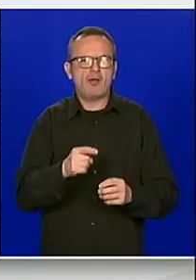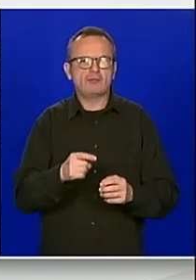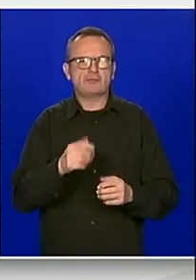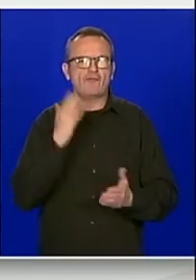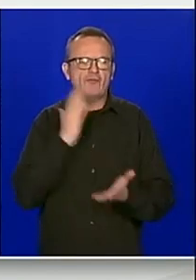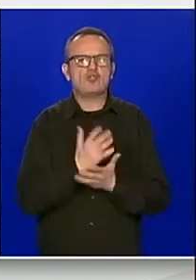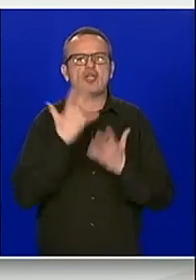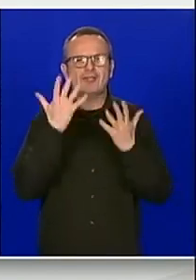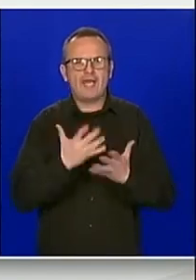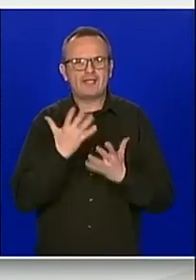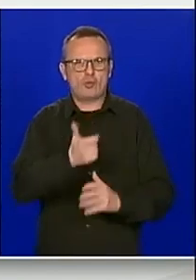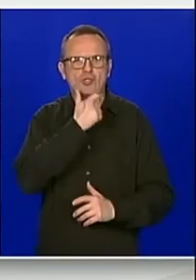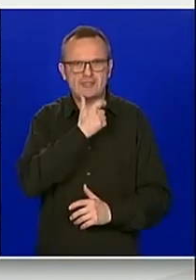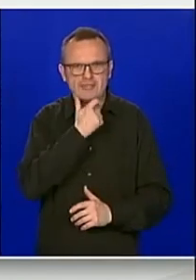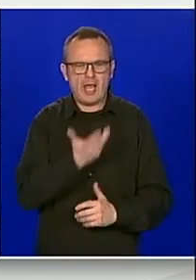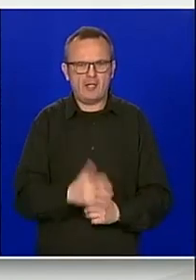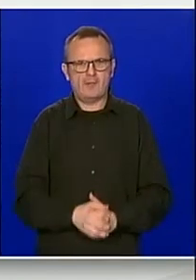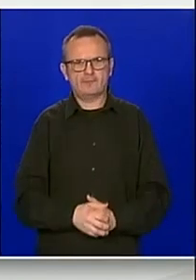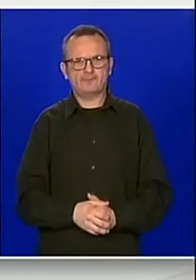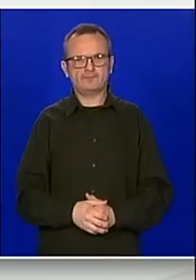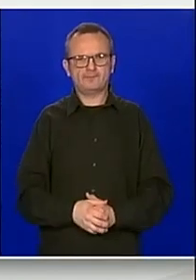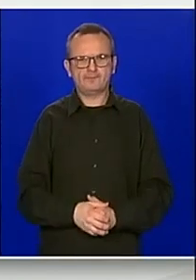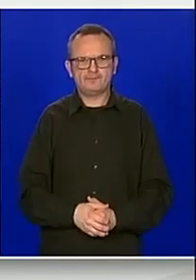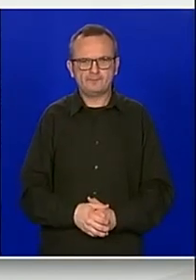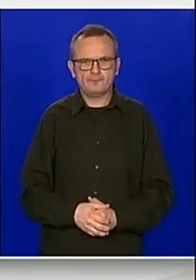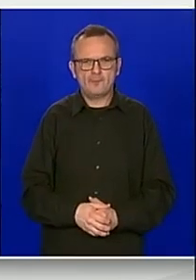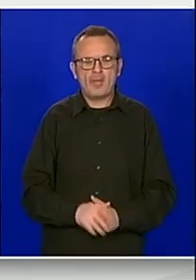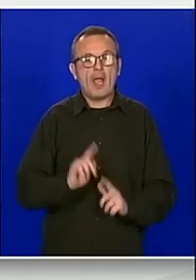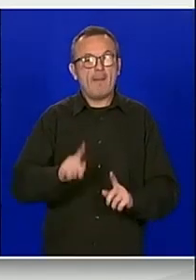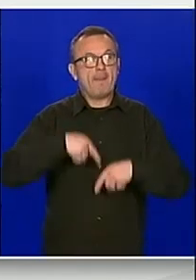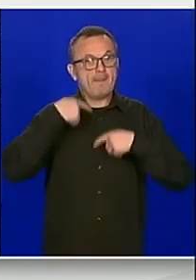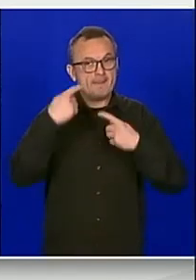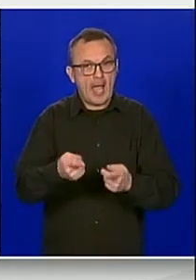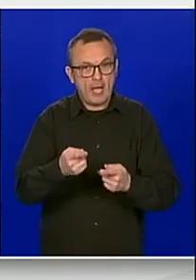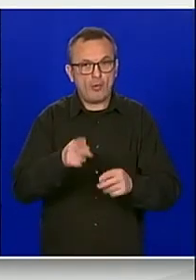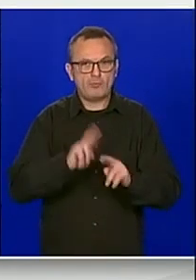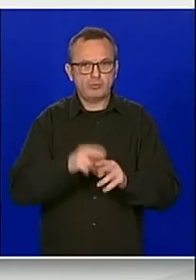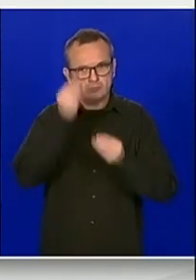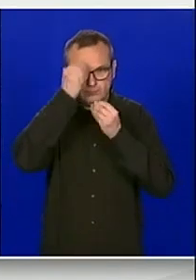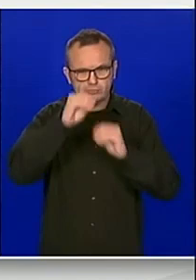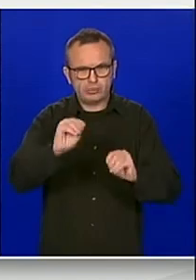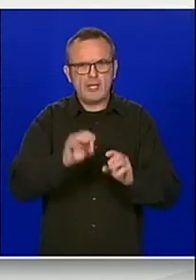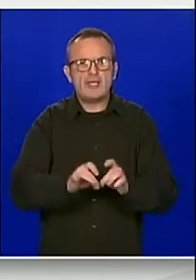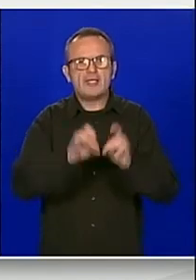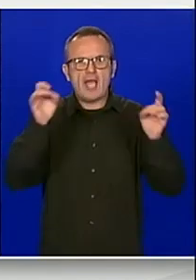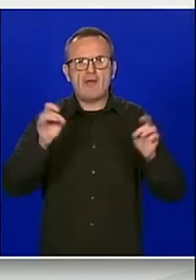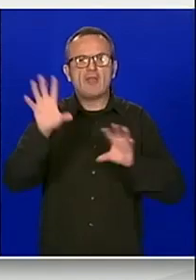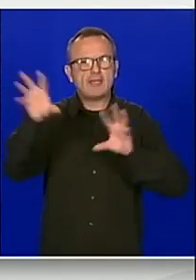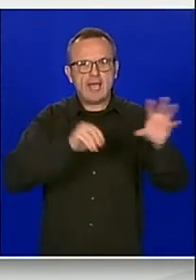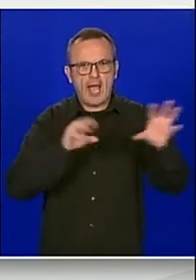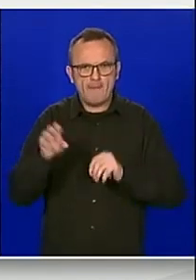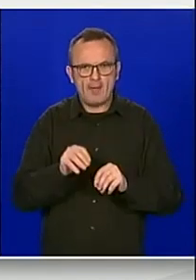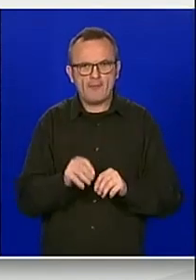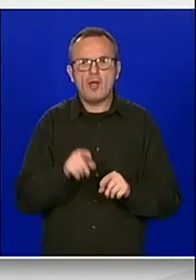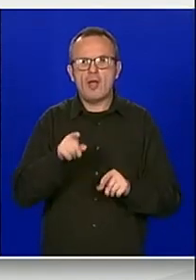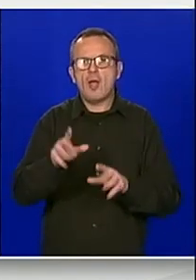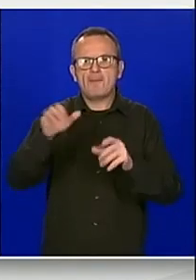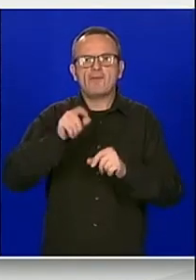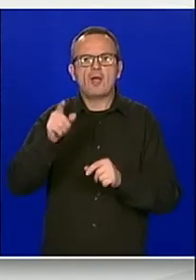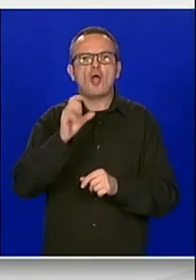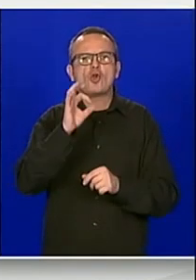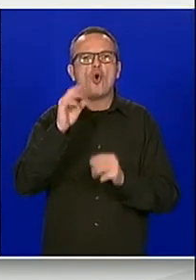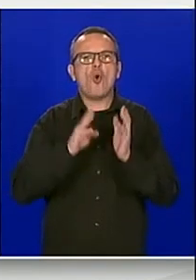modernizirat će se poslovni procesi. Nakon provedenog postupka javne nabave prihvaćena je ponuda zajednice ponuditelja KOMPING DOO